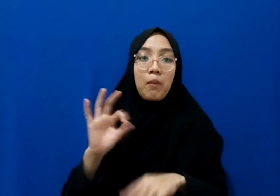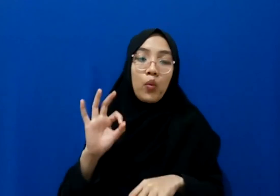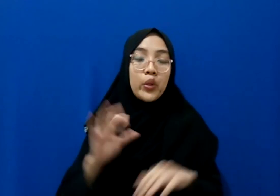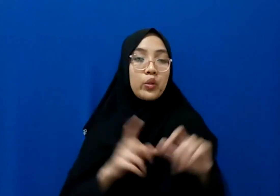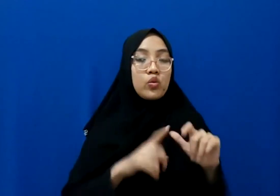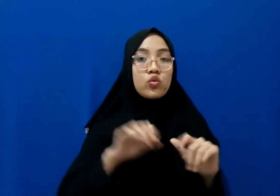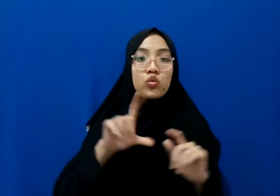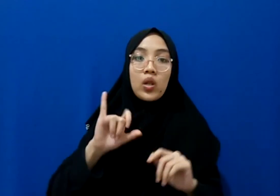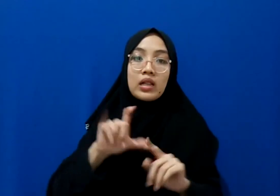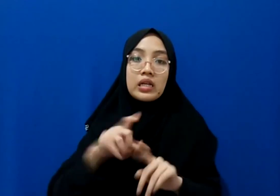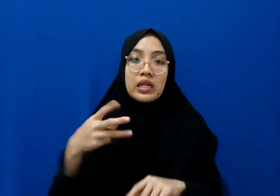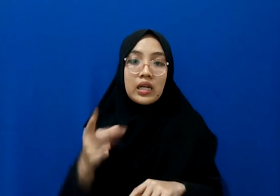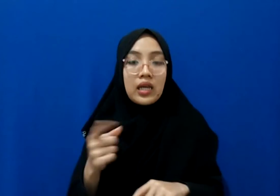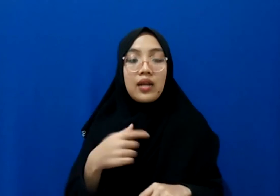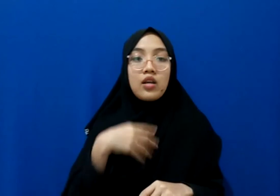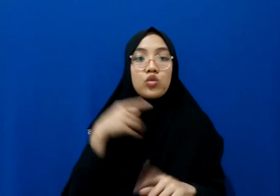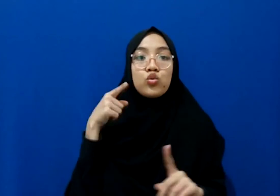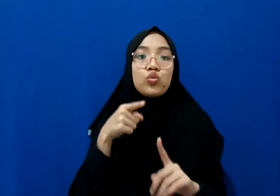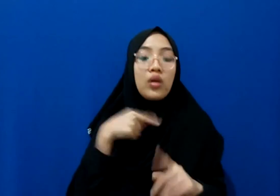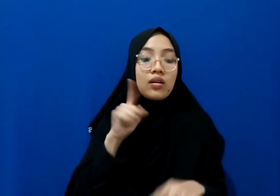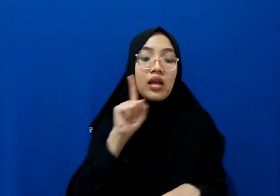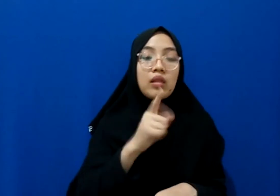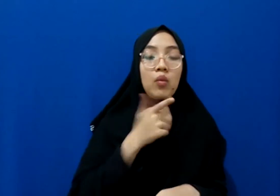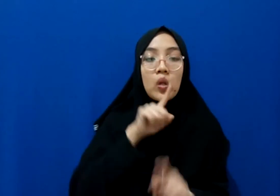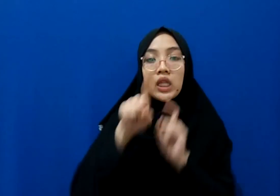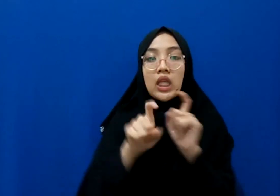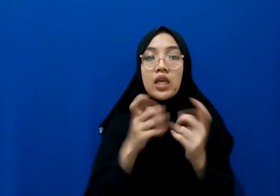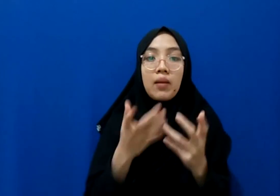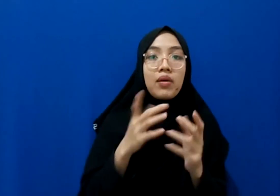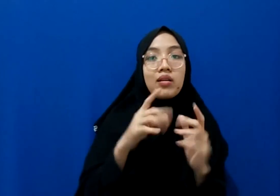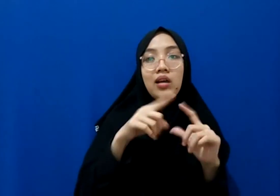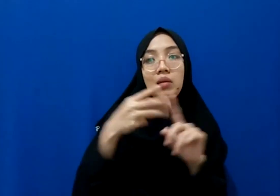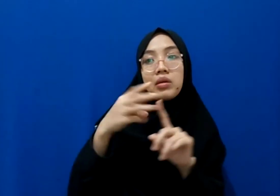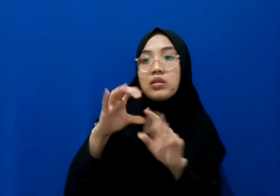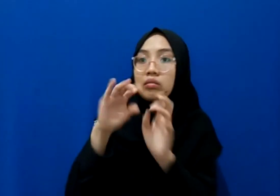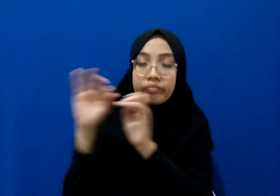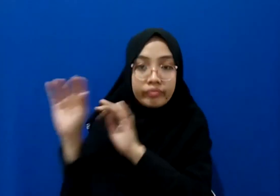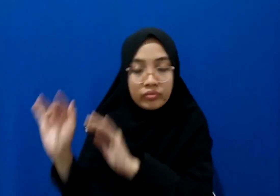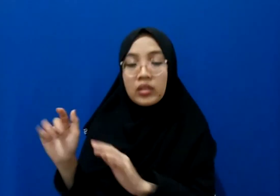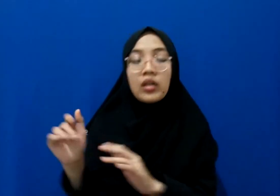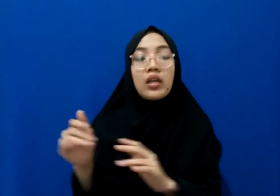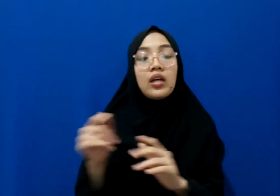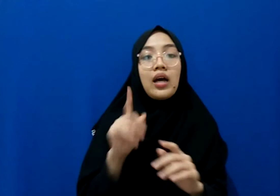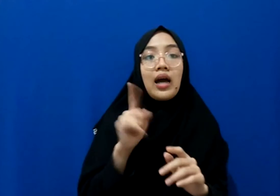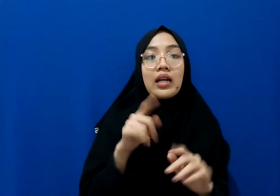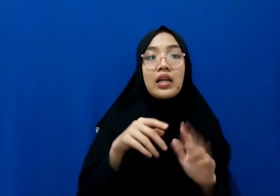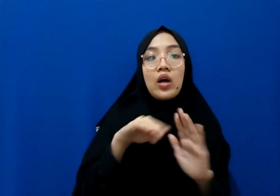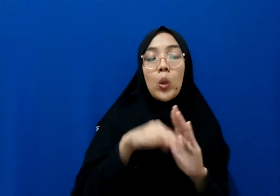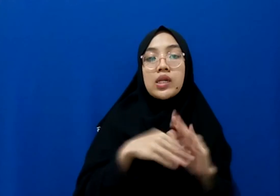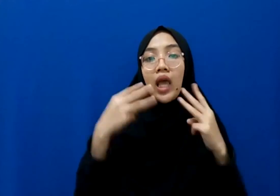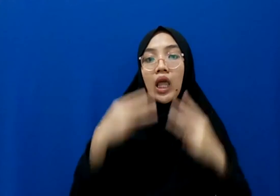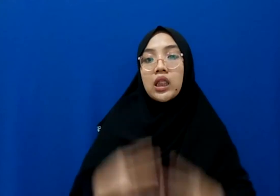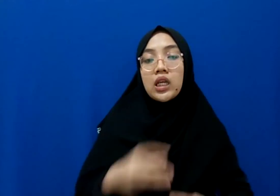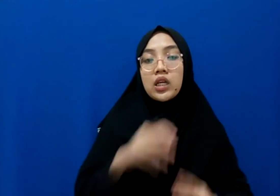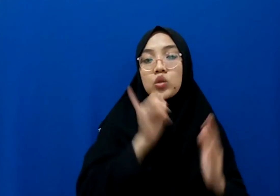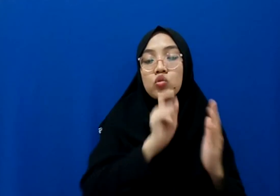kan maksud kedatangannya apa ingin menanyakan soal ini ini artinya ada kode etik sebagai seorang